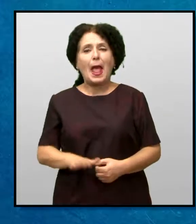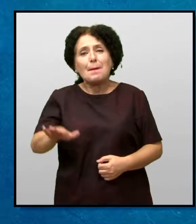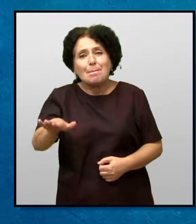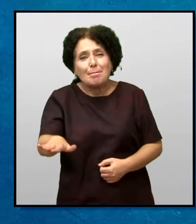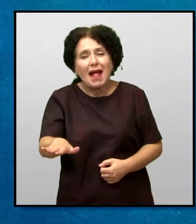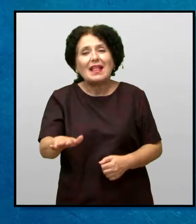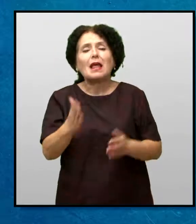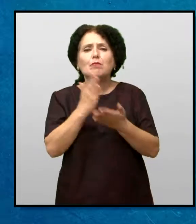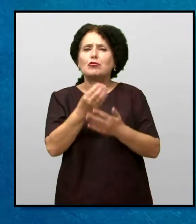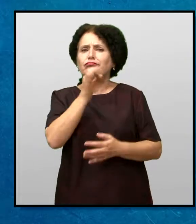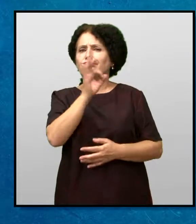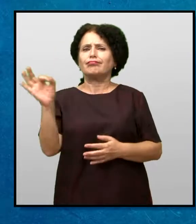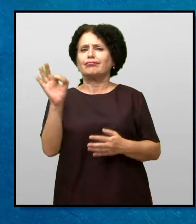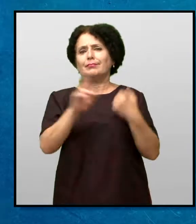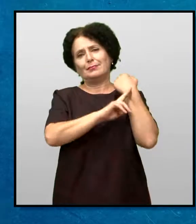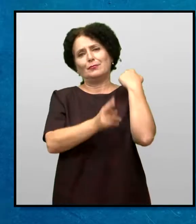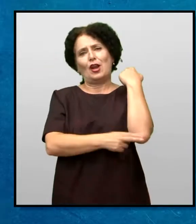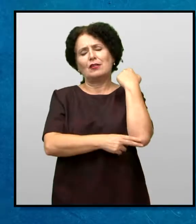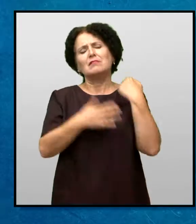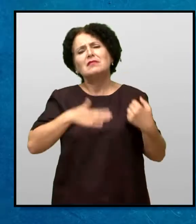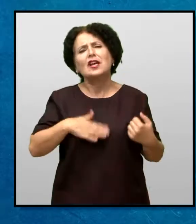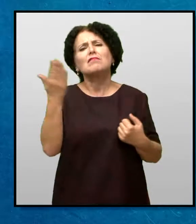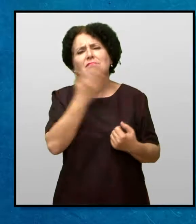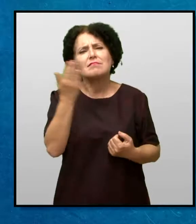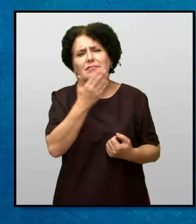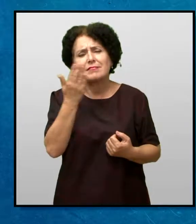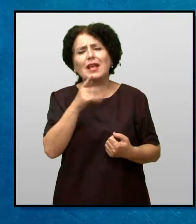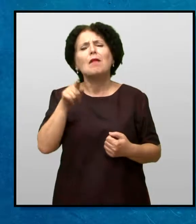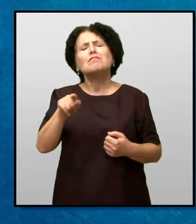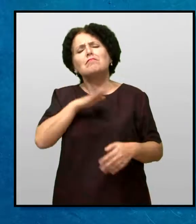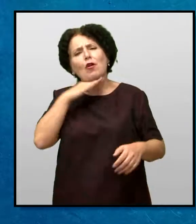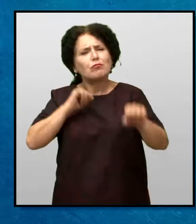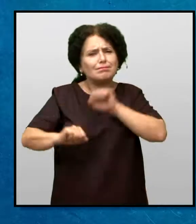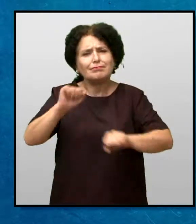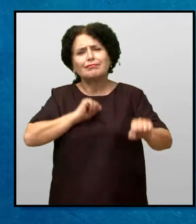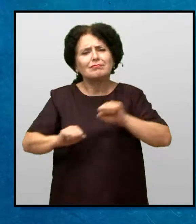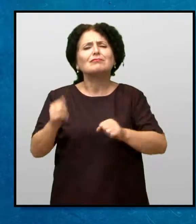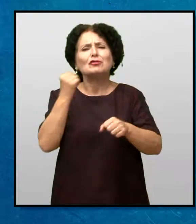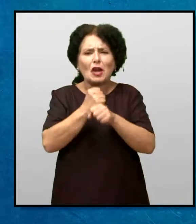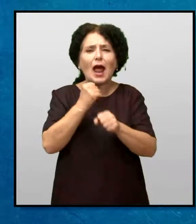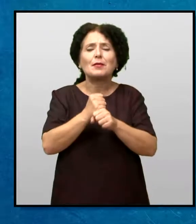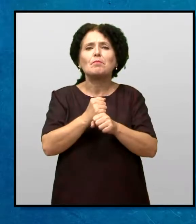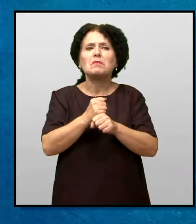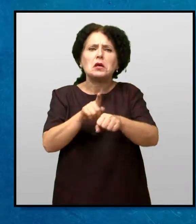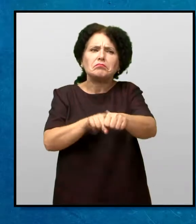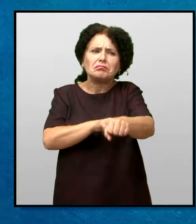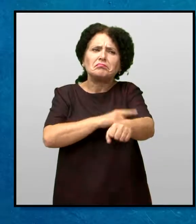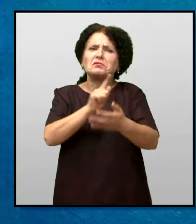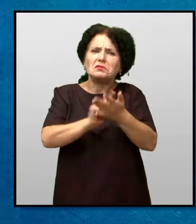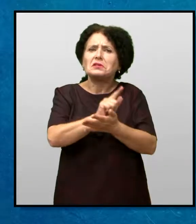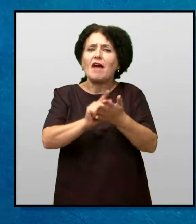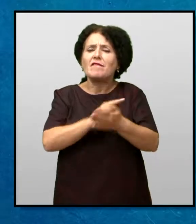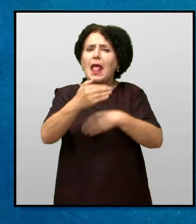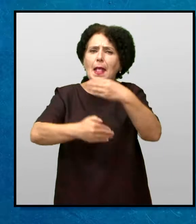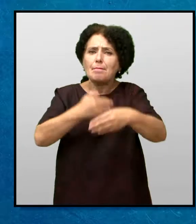Мери беше добра ученичка Многу сакаше да учи И затоа многу се трудеше Не помина долу во